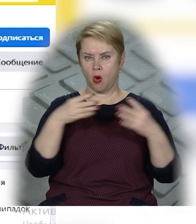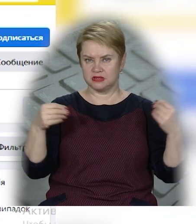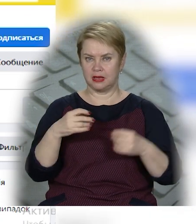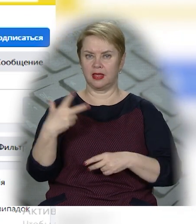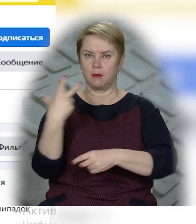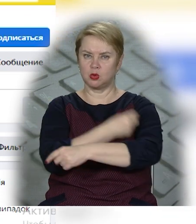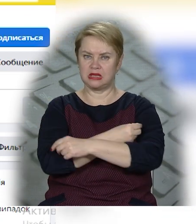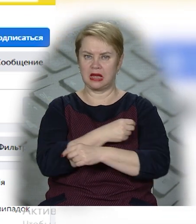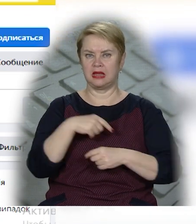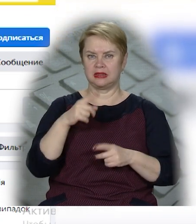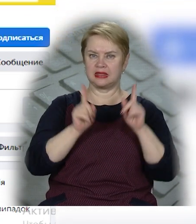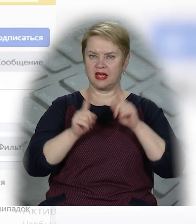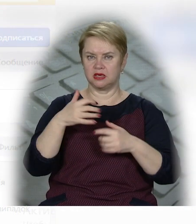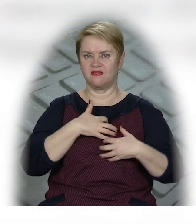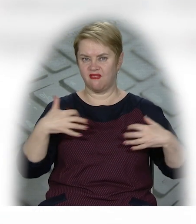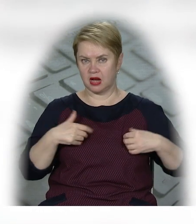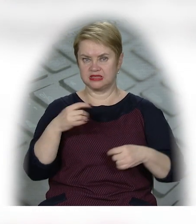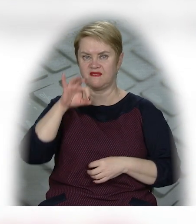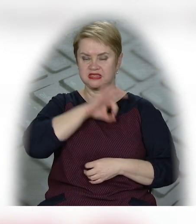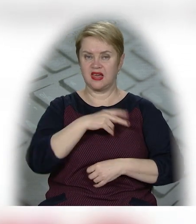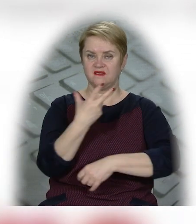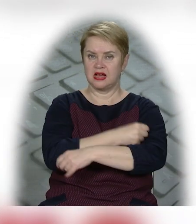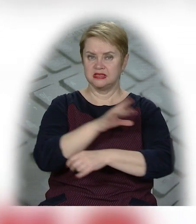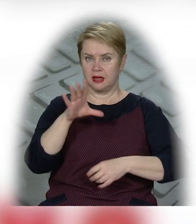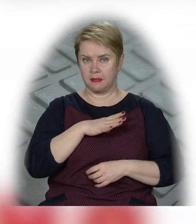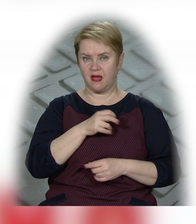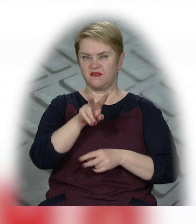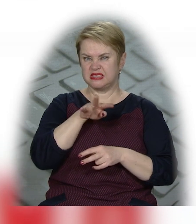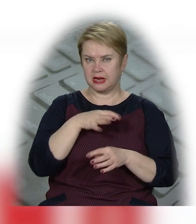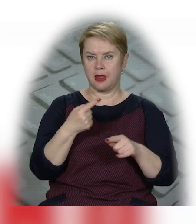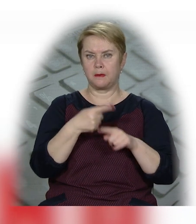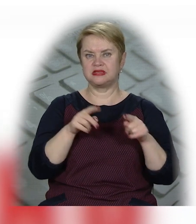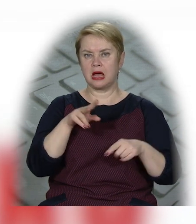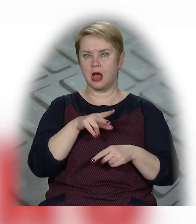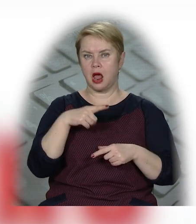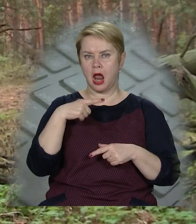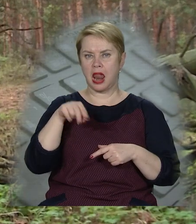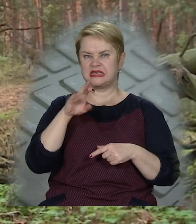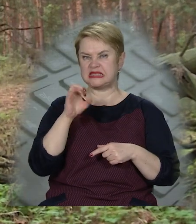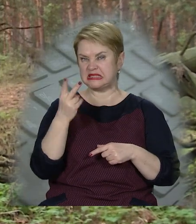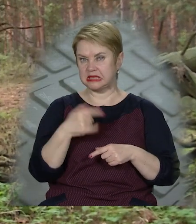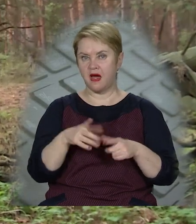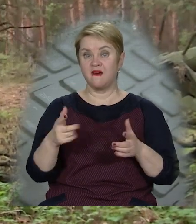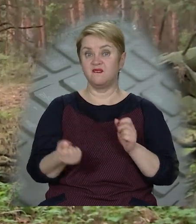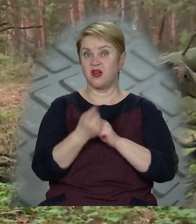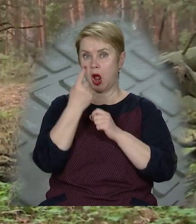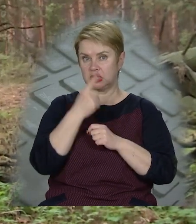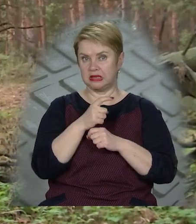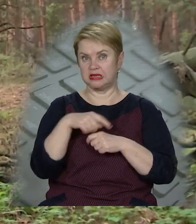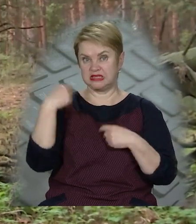імунізації диких тварин. З метою вивчення ефективності цієї вакцини було відстріляно півсотні лосиць і в однієї виявили сказ.